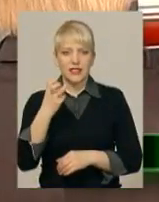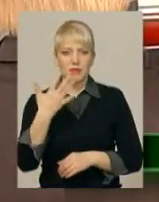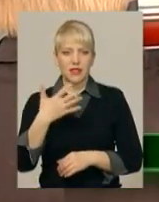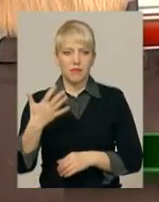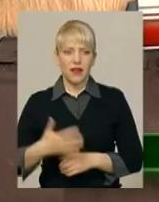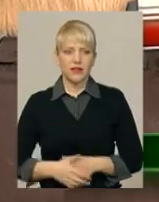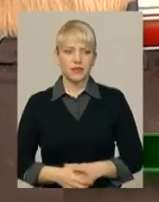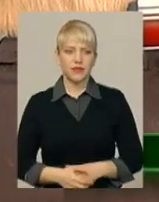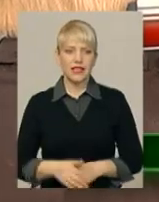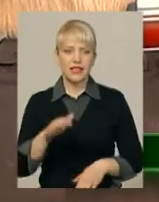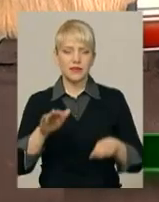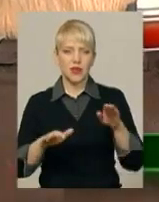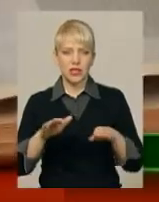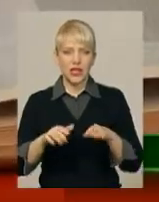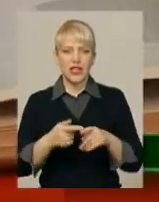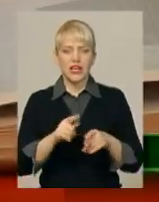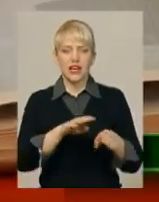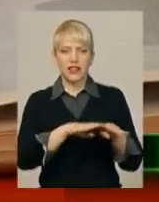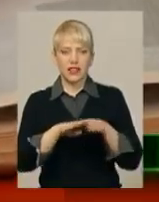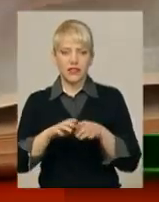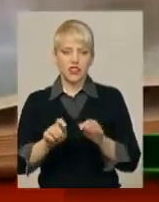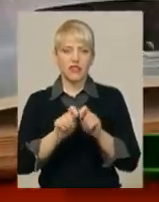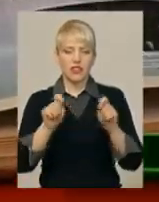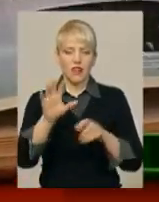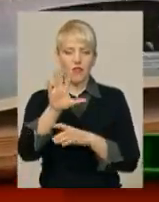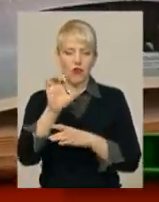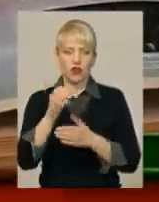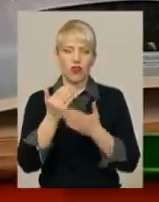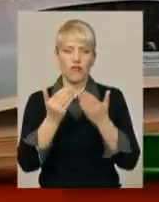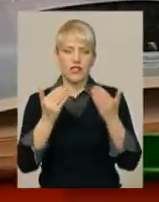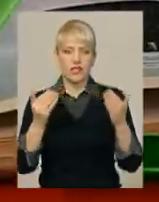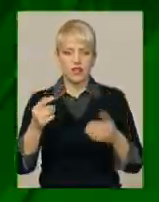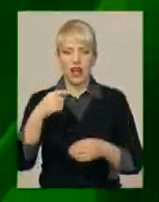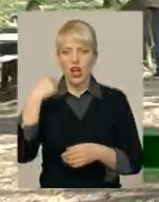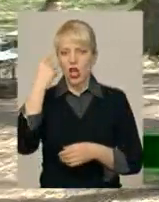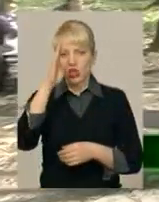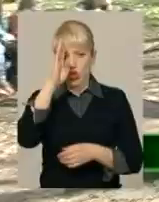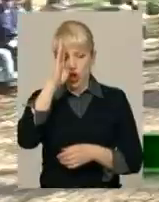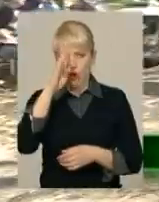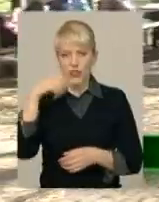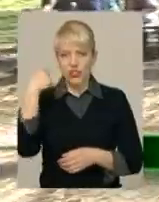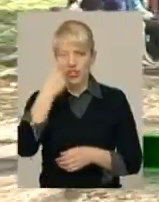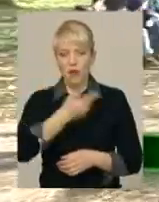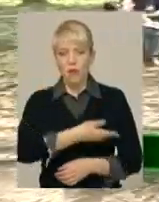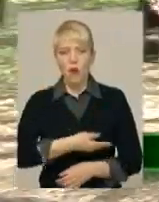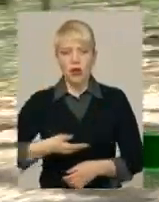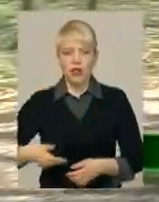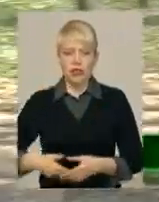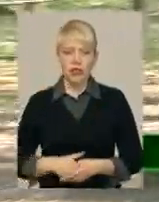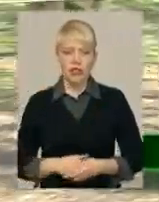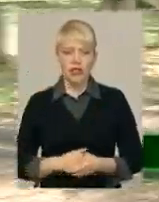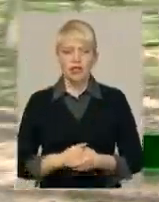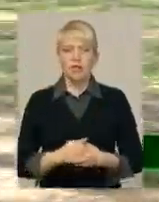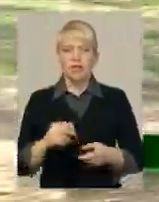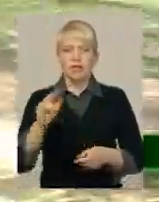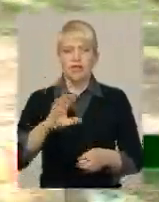Збалансованість гендерної рівності. У Хмельницькому відкрилась фотовиставка «Чоловічий портрет». Новини спорту. У Хмельницькому відбувся